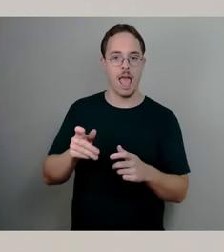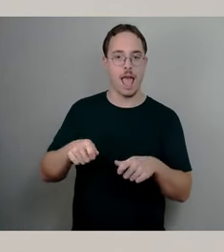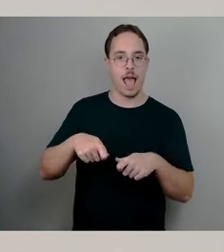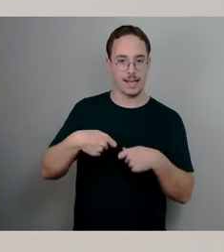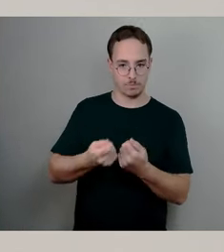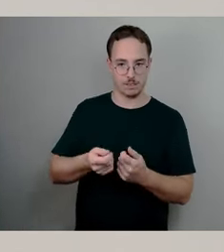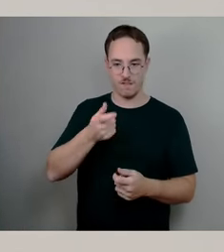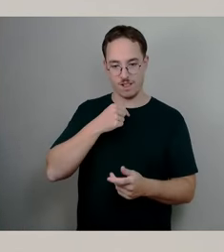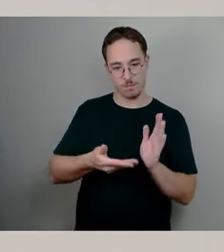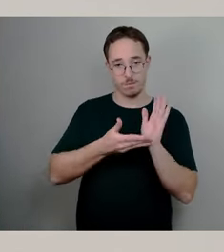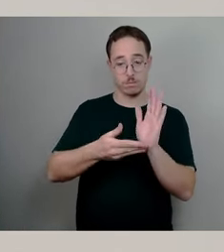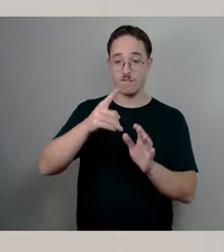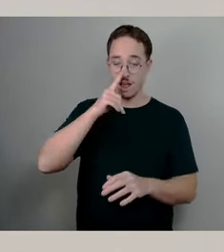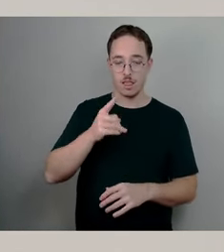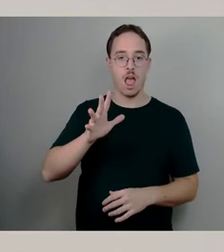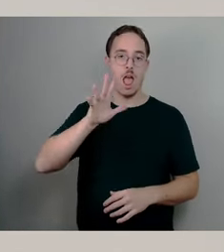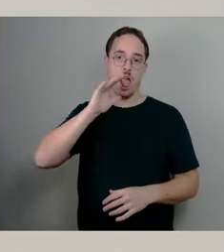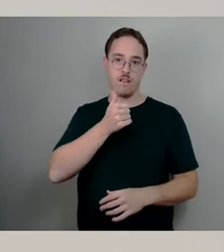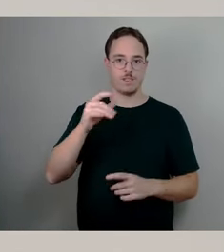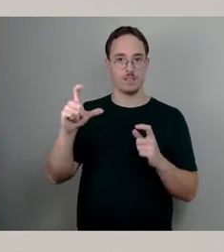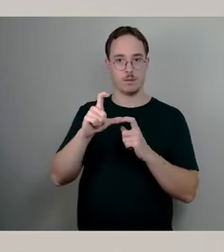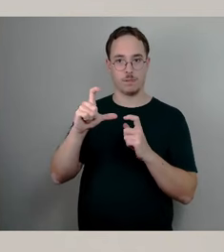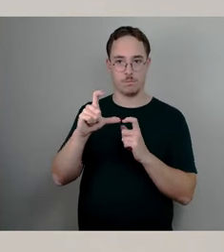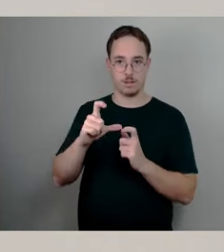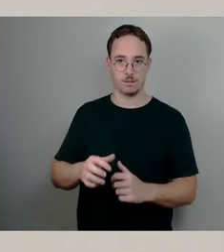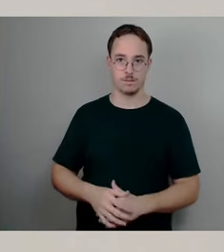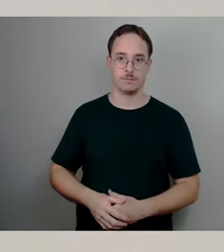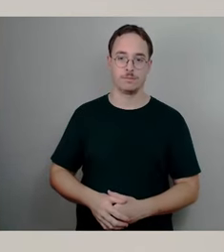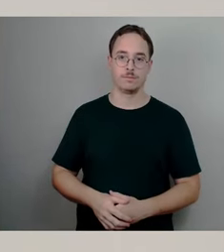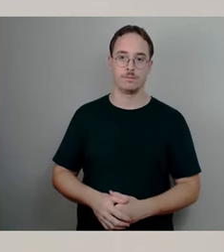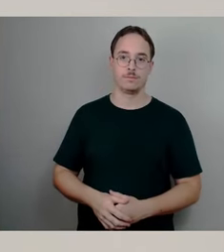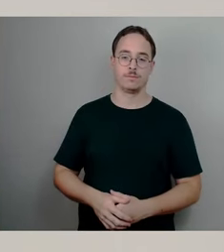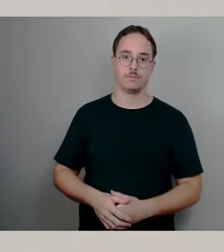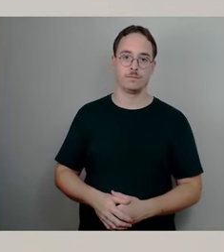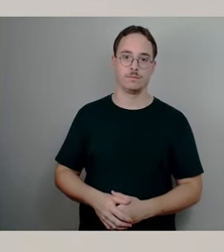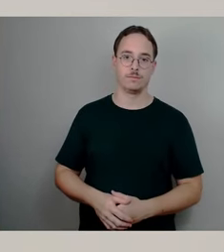darüber hinaus Professor Marx gebeten, die jüngste Berichterstattung